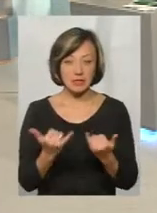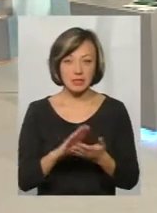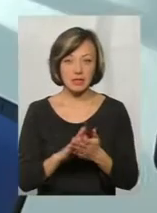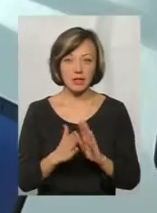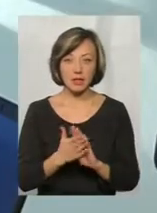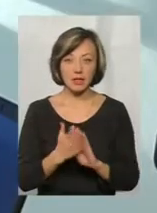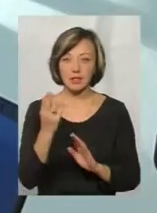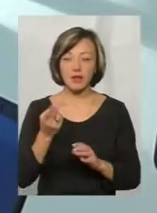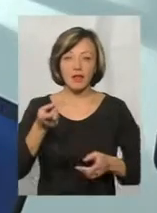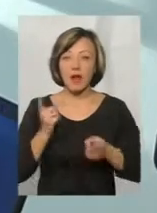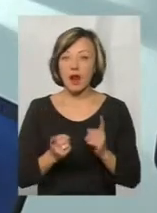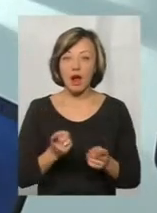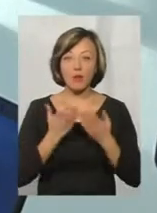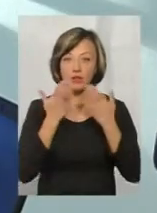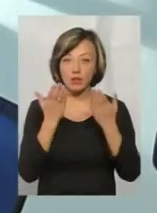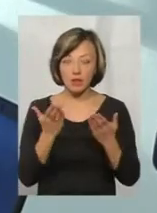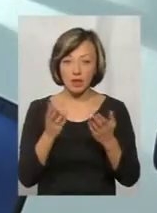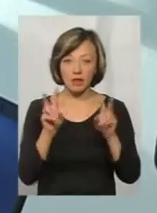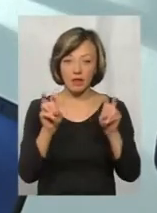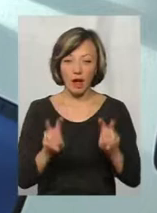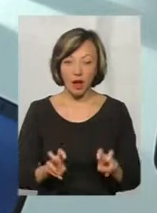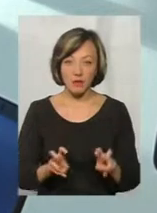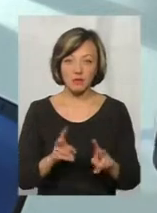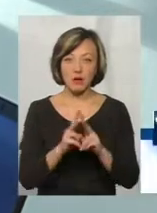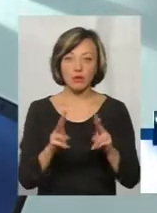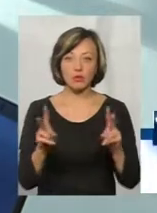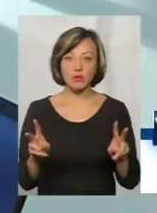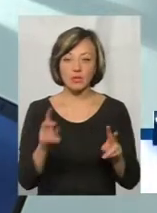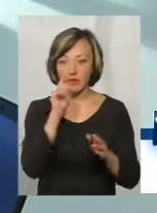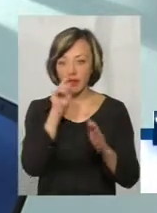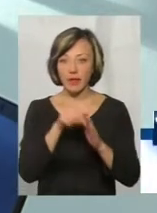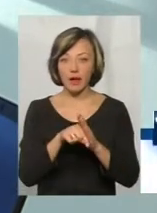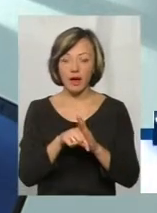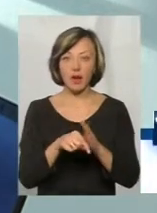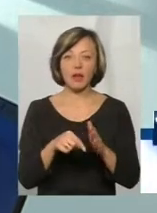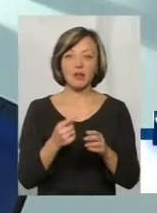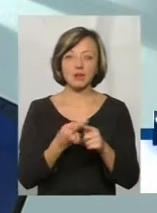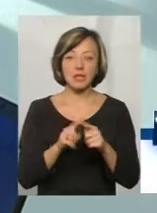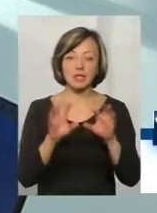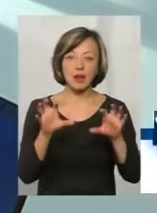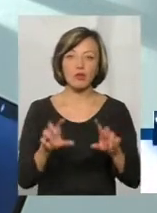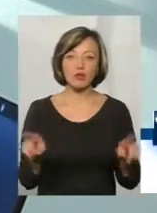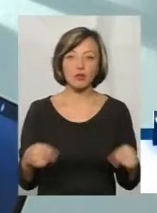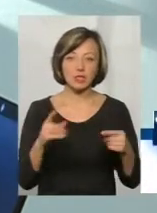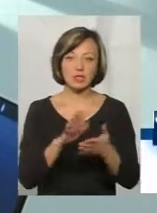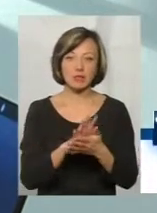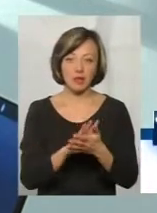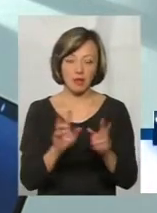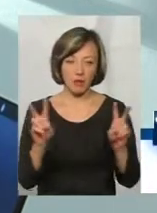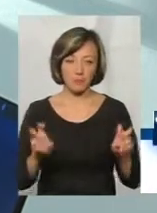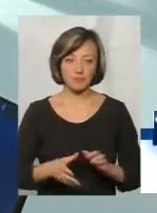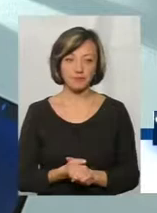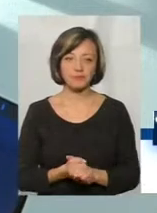цифра вже нереальна навіть до прочитання назв, і я сумніваюся, що хтось вникає в суть, у нас це вже законотворче сміття, як я про це казала.